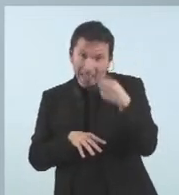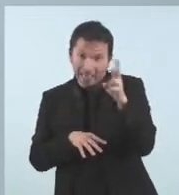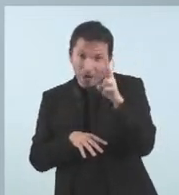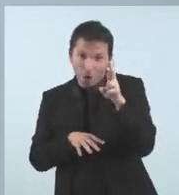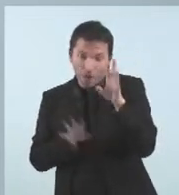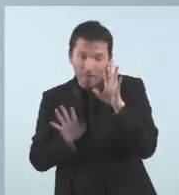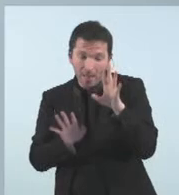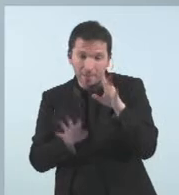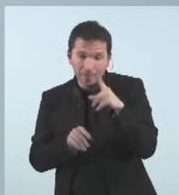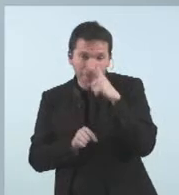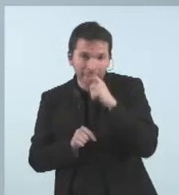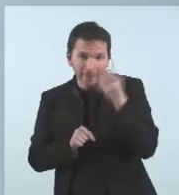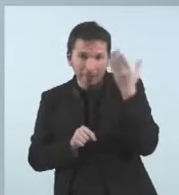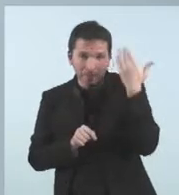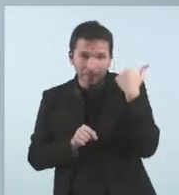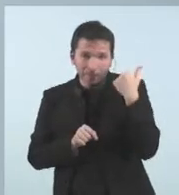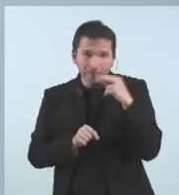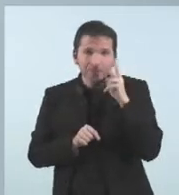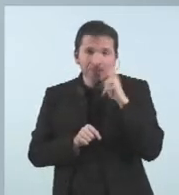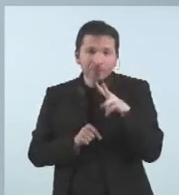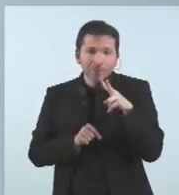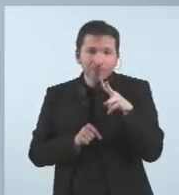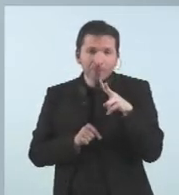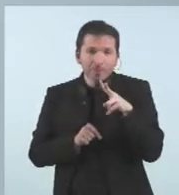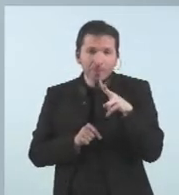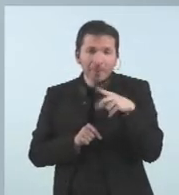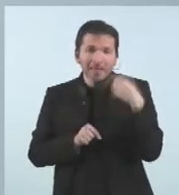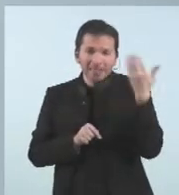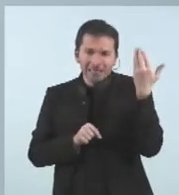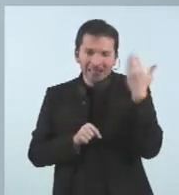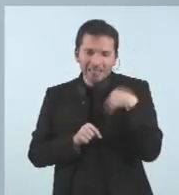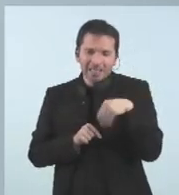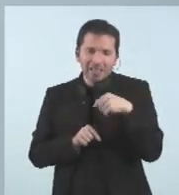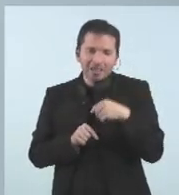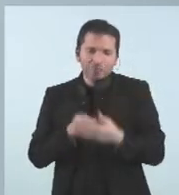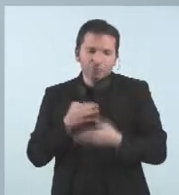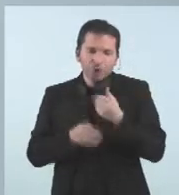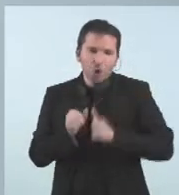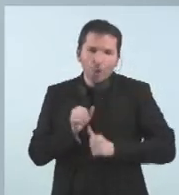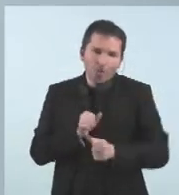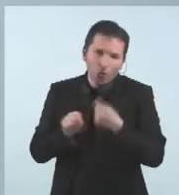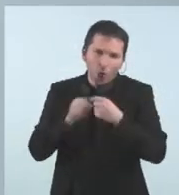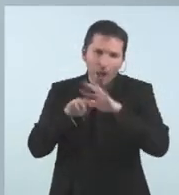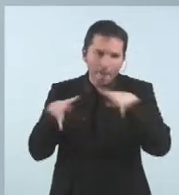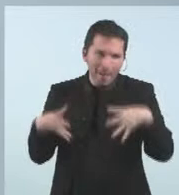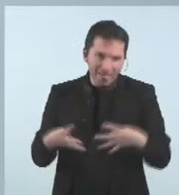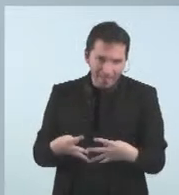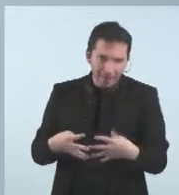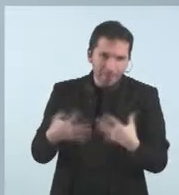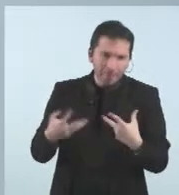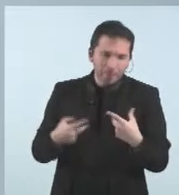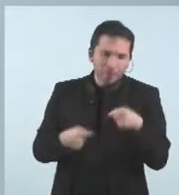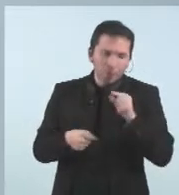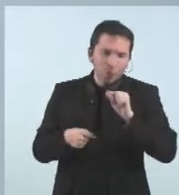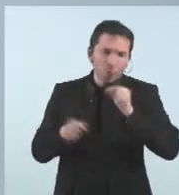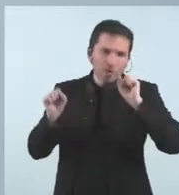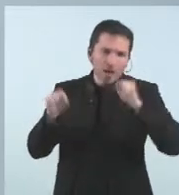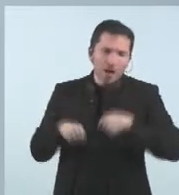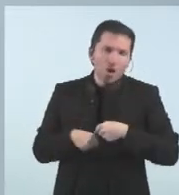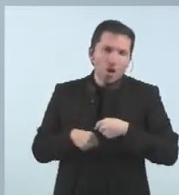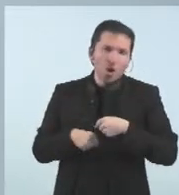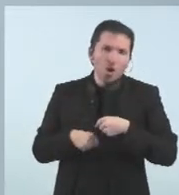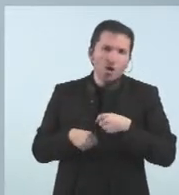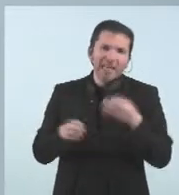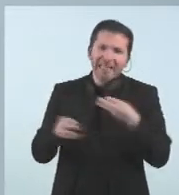quan ja vèiem que hi havia els efectes de la pandèmia seguint entre nosaltres el que es va decidir en acord de govern va ser augmentar un 20